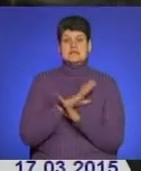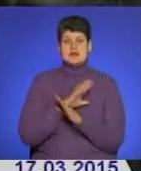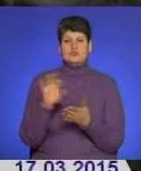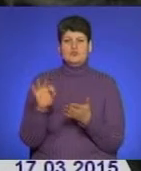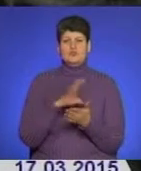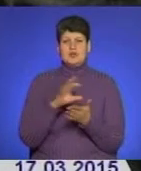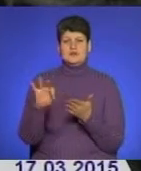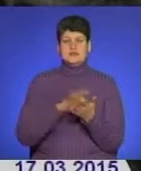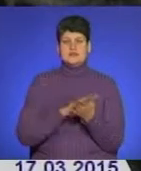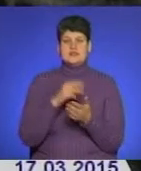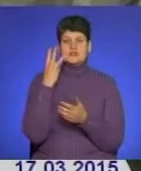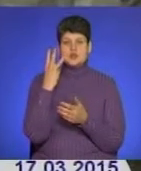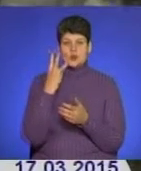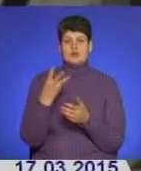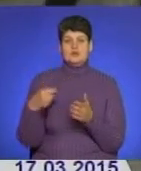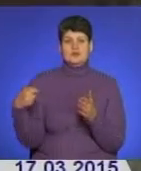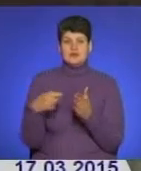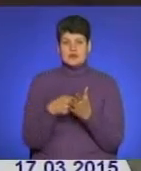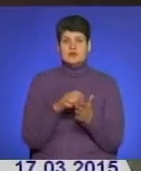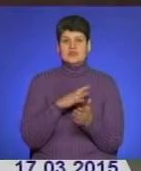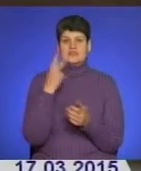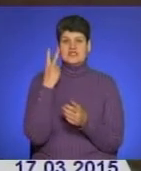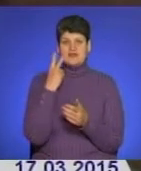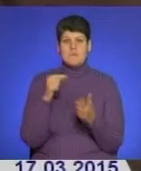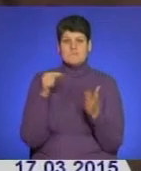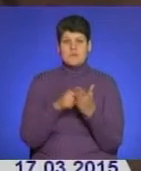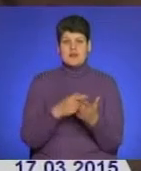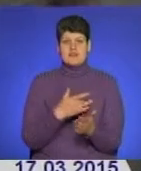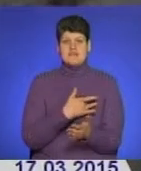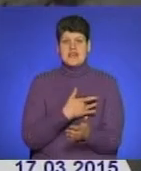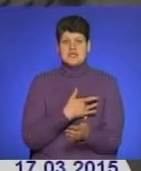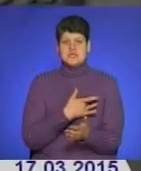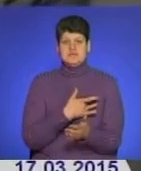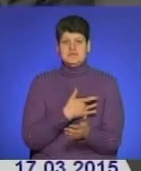миттєвою. З трьох ножових поранень два удари потрапили в ділянку серця.